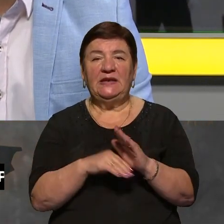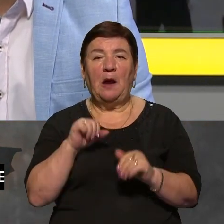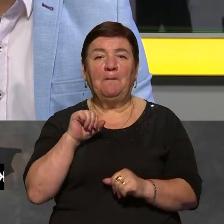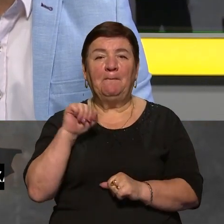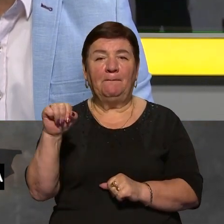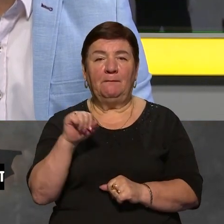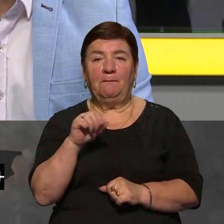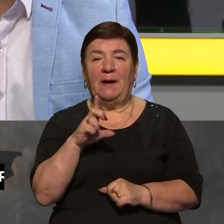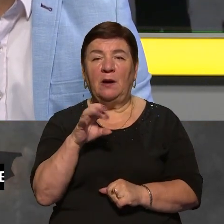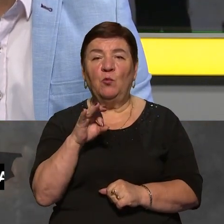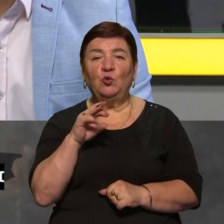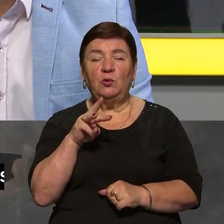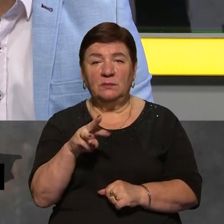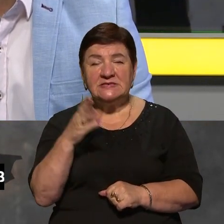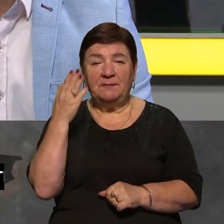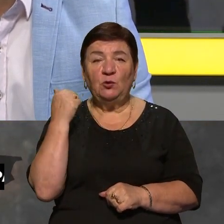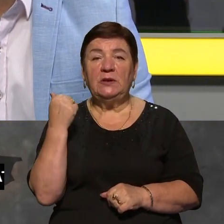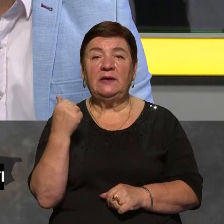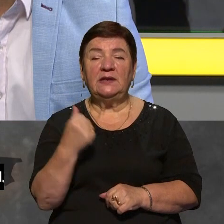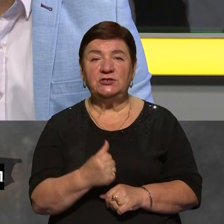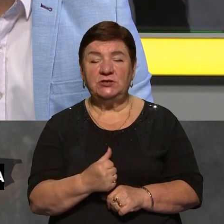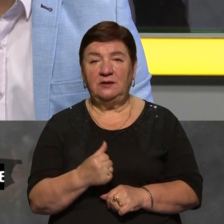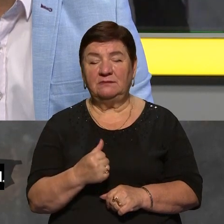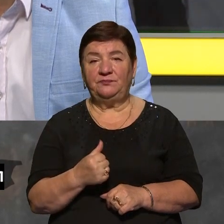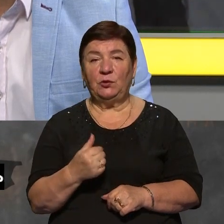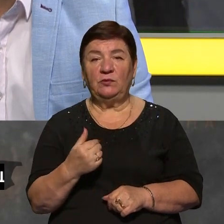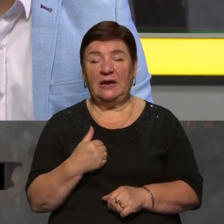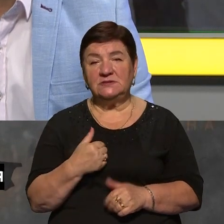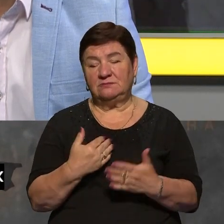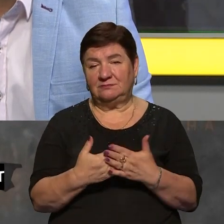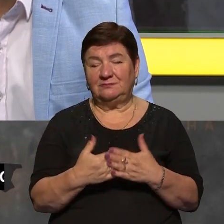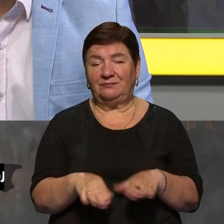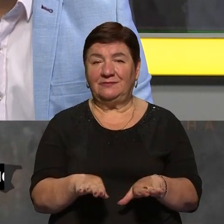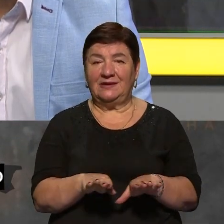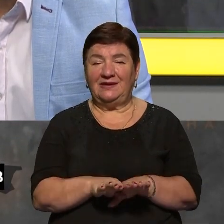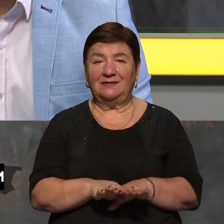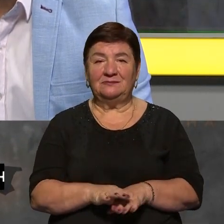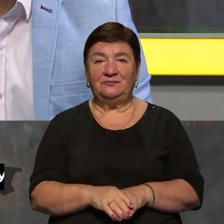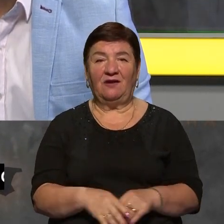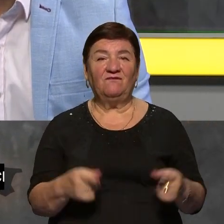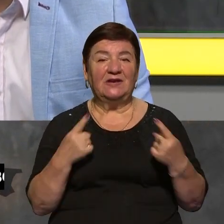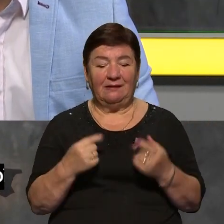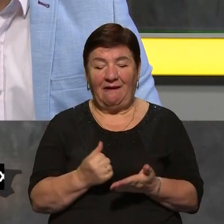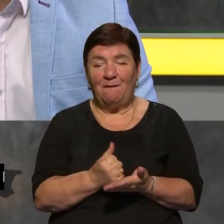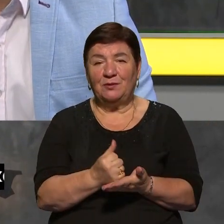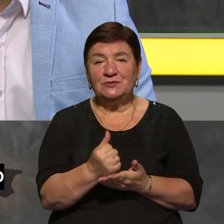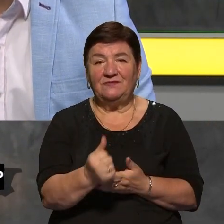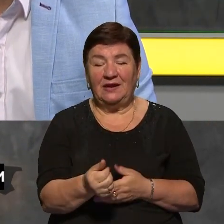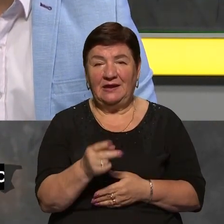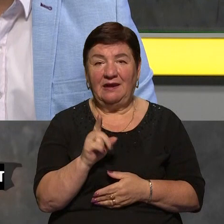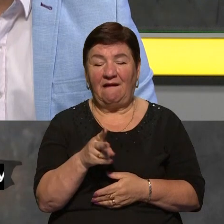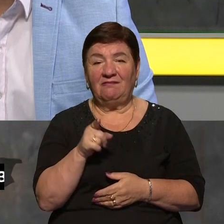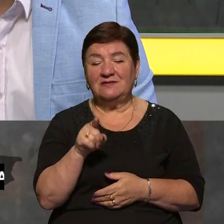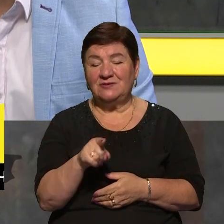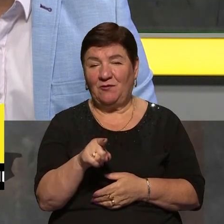за минулий тиждень, в нас доволі таке велике просування, як для цього напрямку,